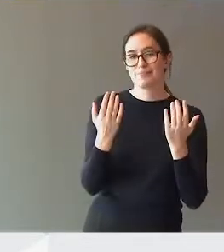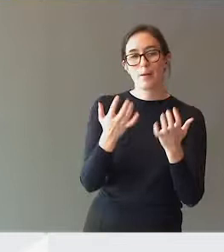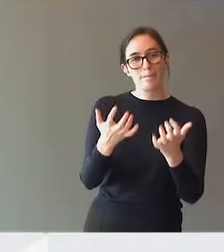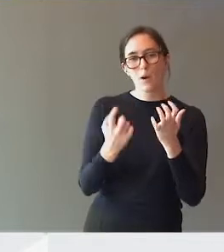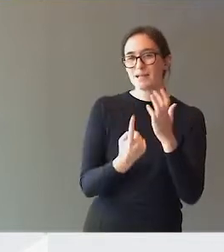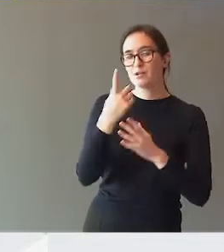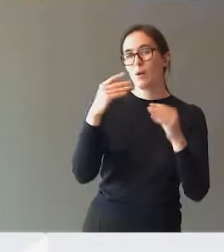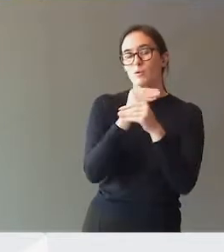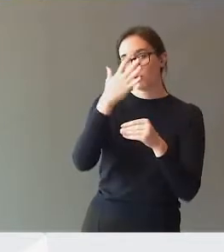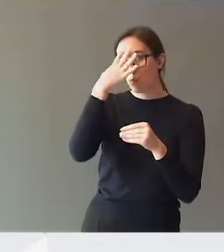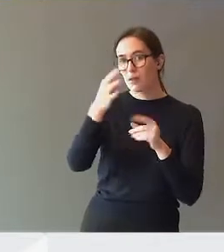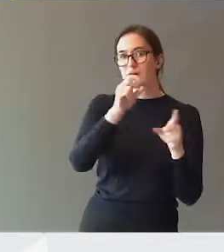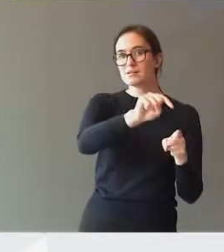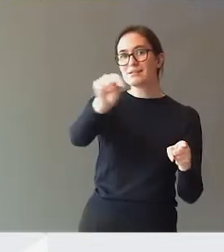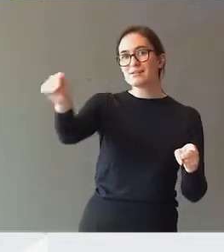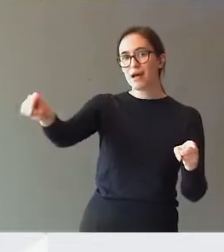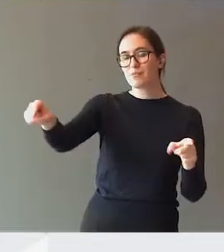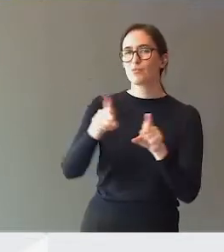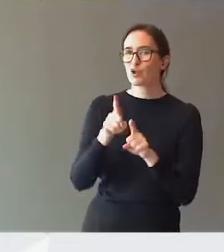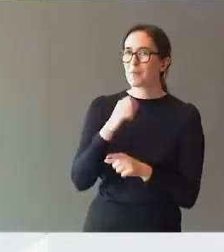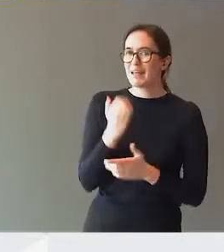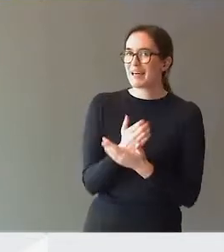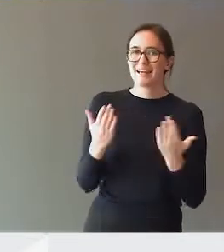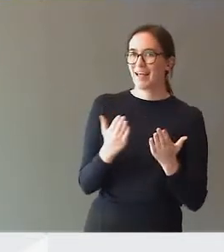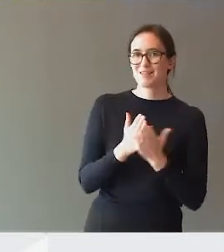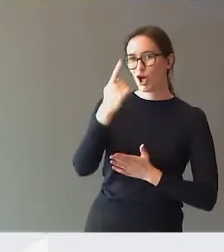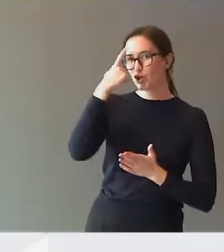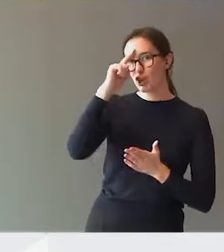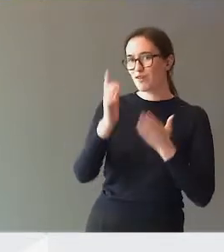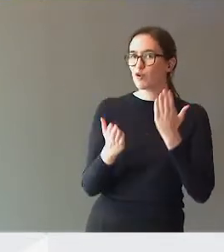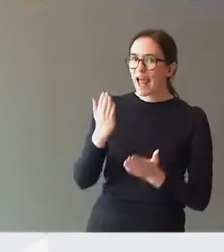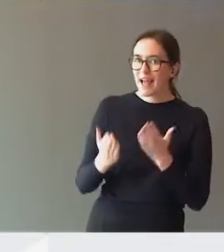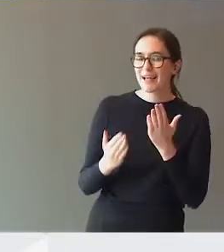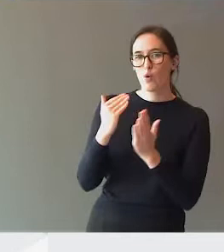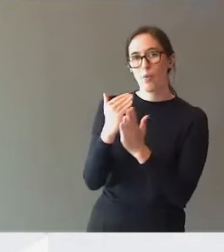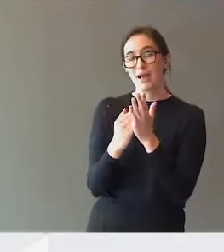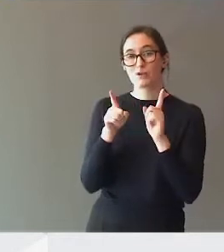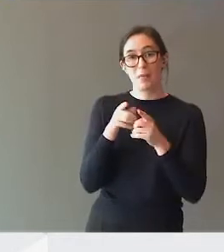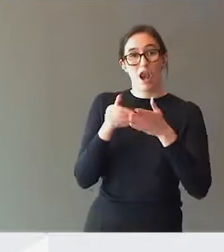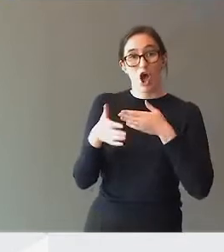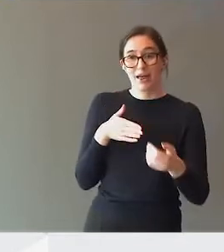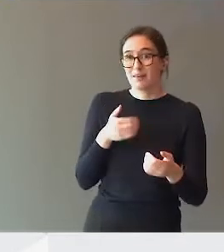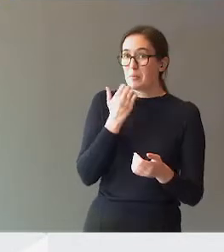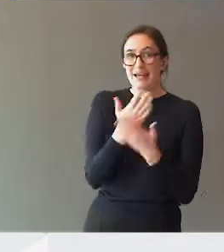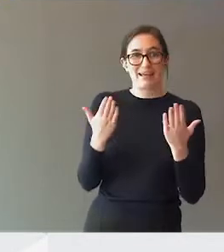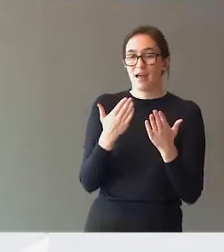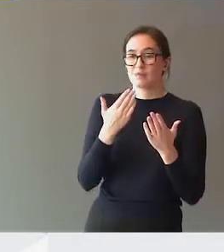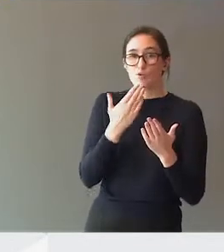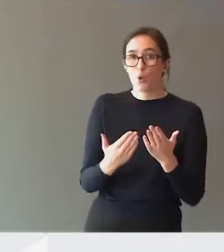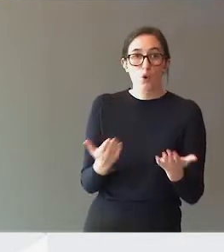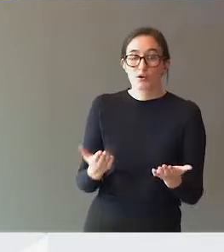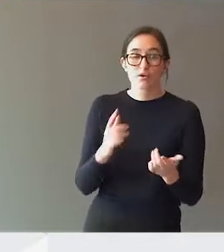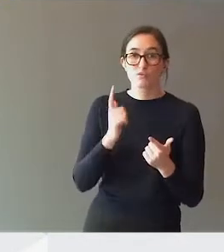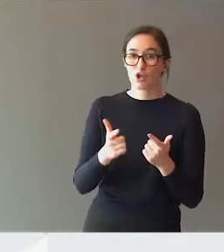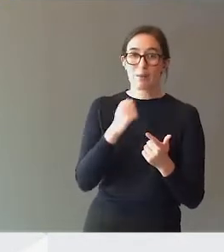den spesialpedagogiske kompetansen. Derfor blir ikke den sakkyndige vurderingen og opplegget som er laget i utgangspunktet så godt, fordi at dette